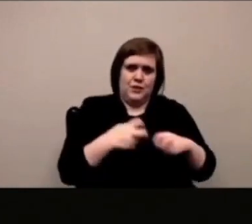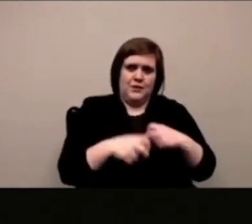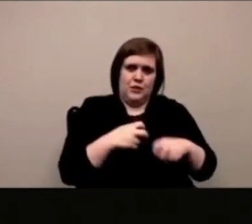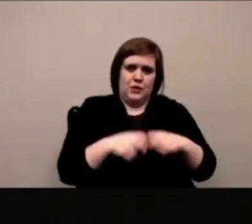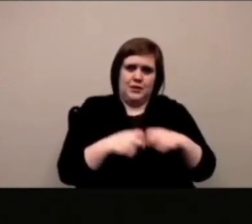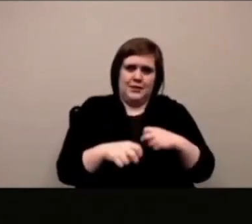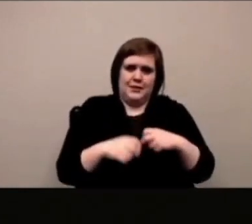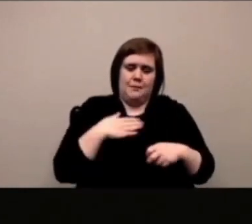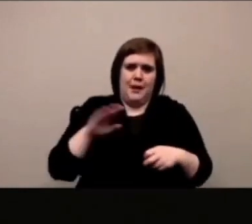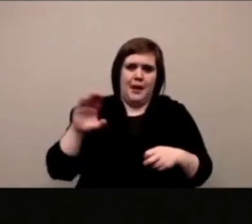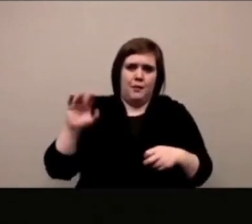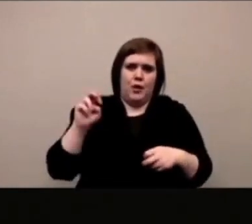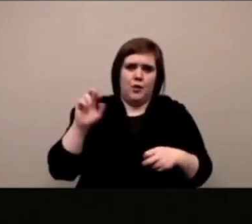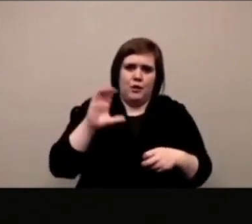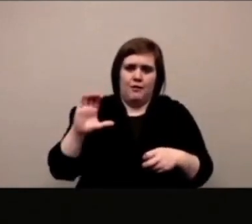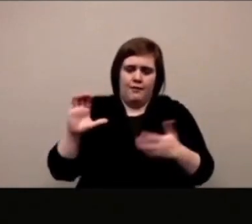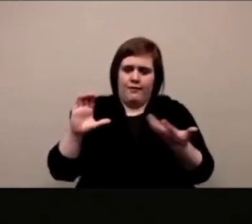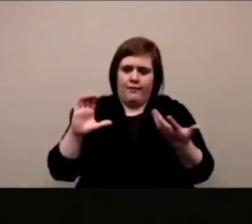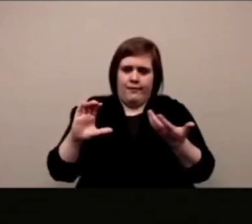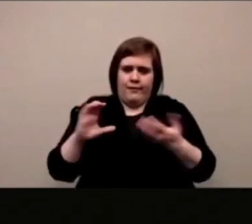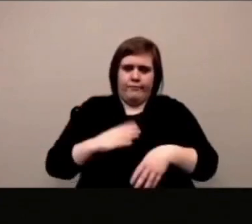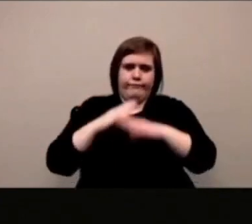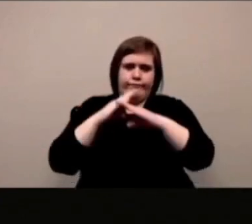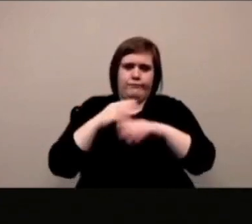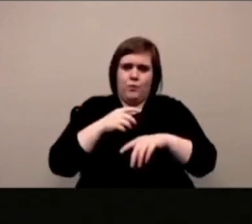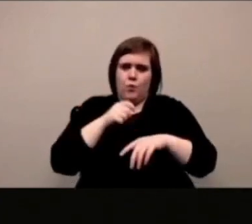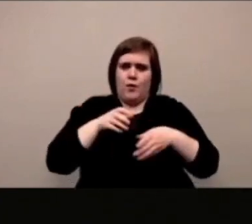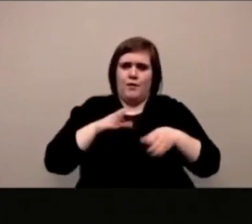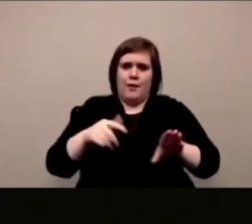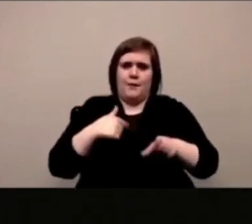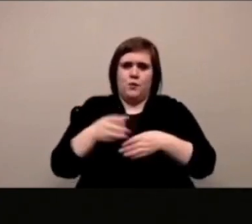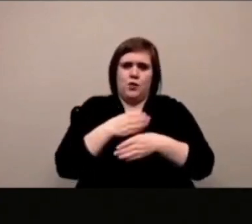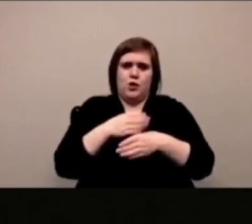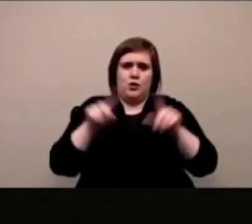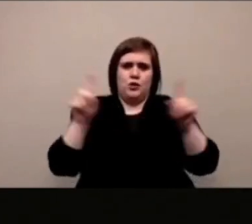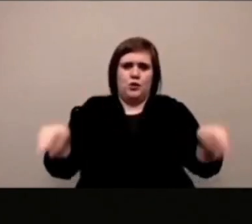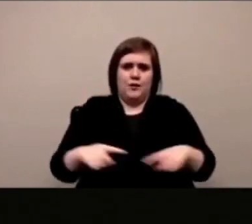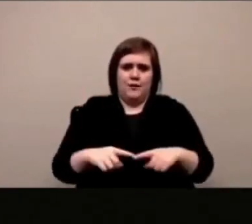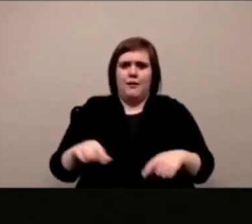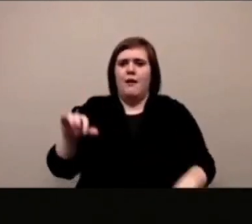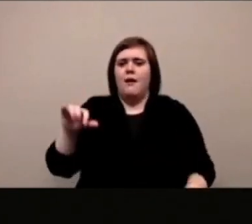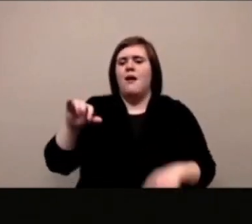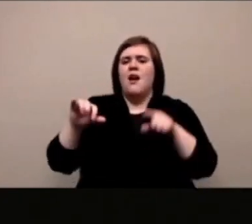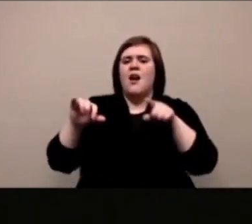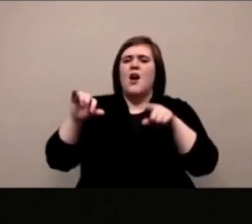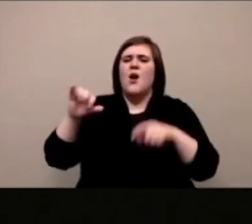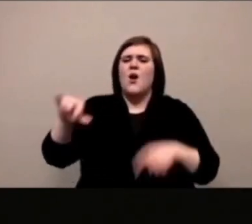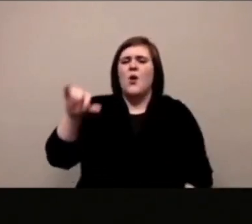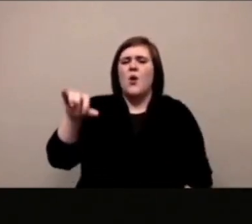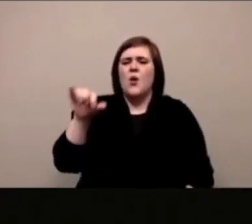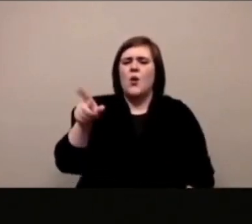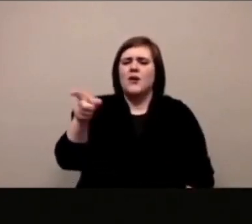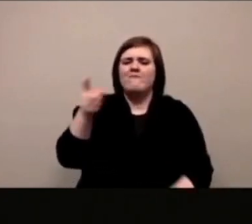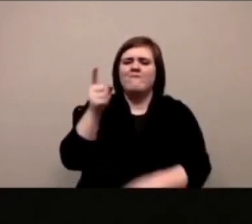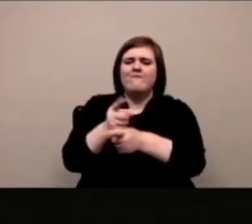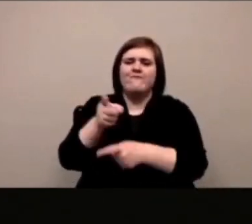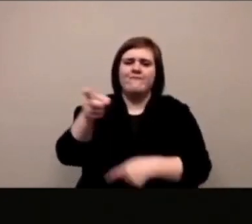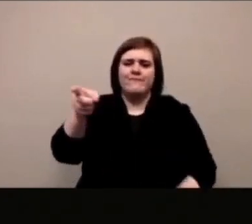come vai hai ancora difficoltà si il mio browser o